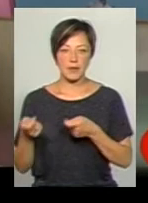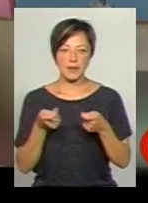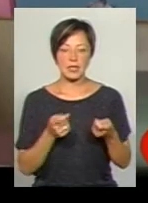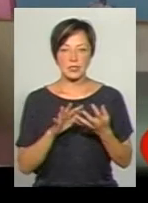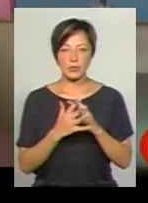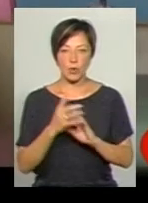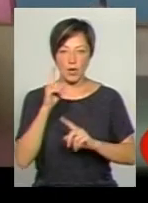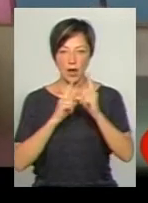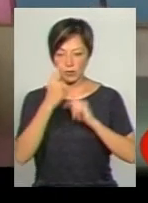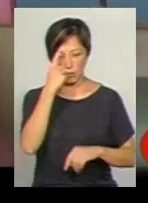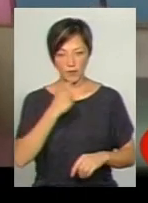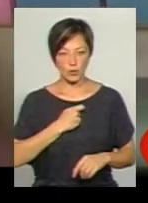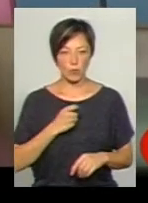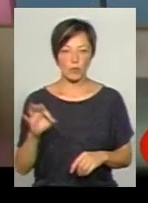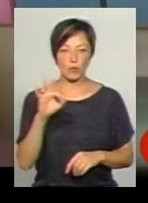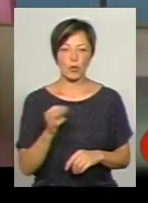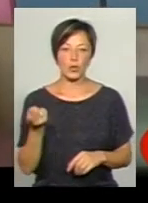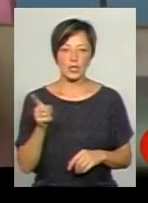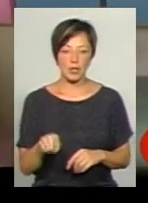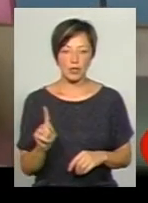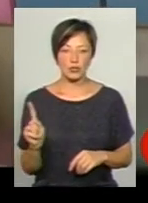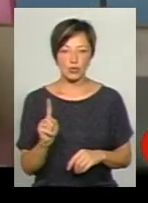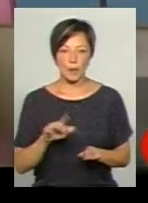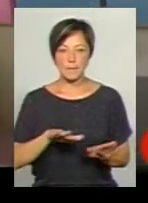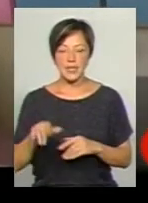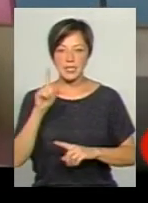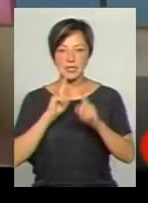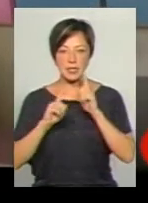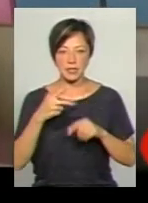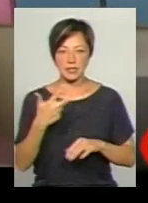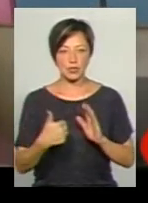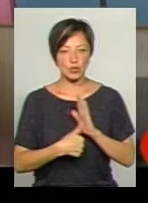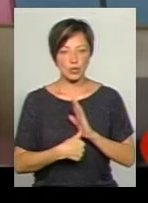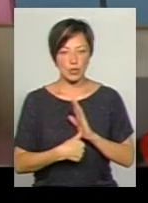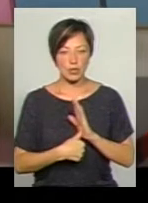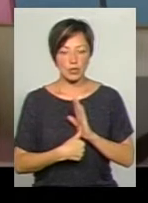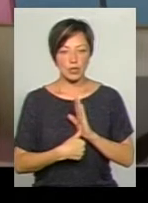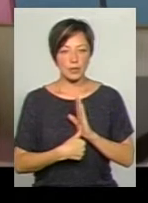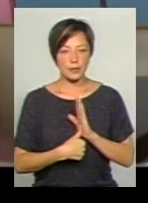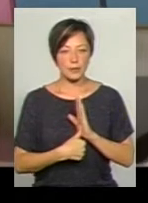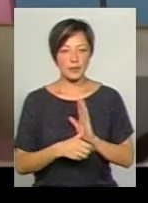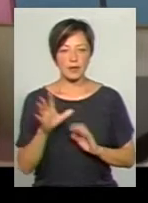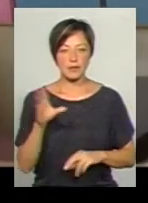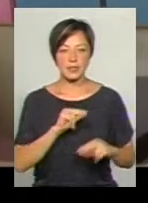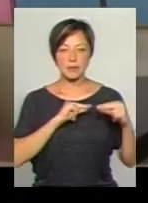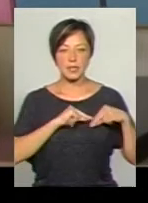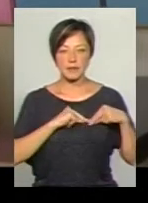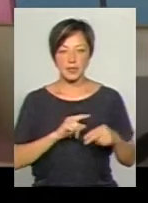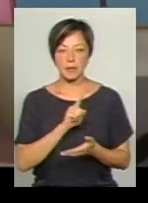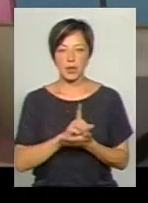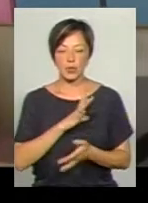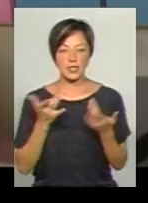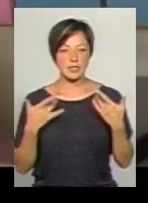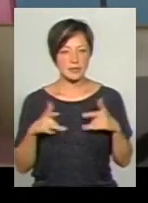ради повідомлення про те, що після сесії 36-ї, про те, що всі працівники мають бути